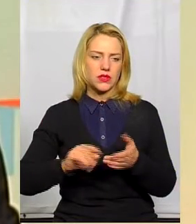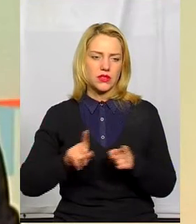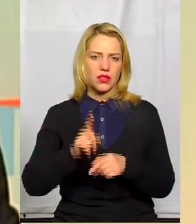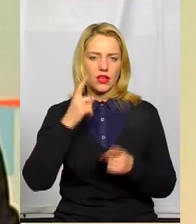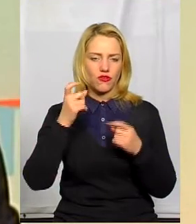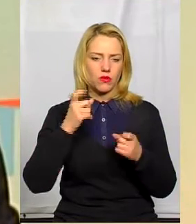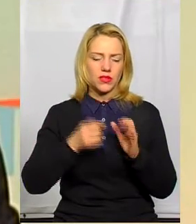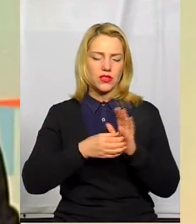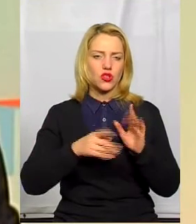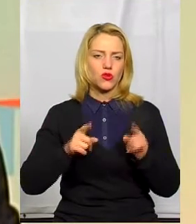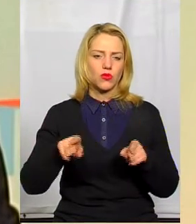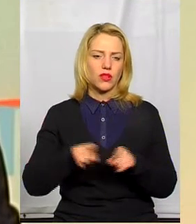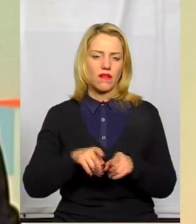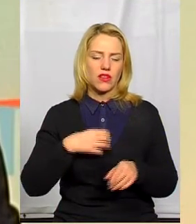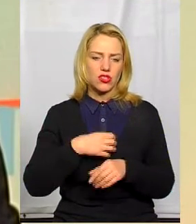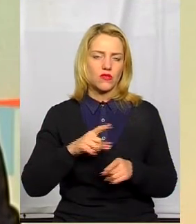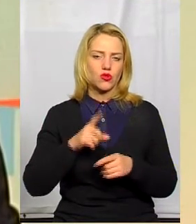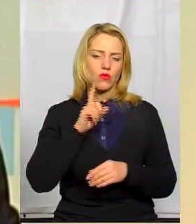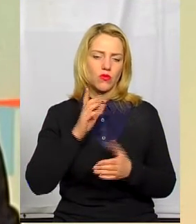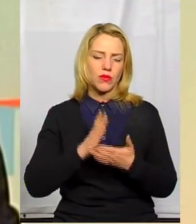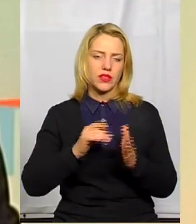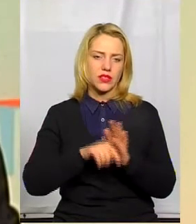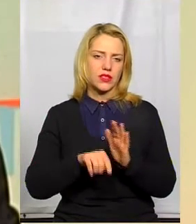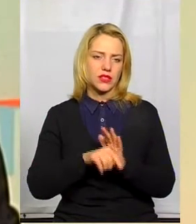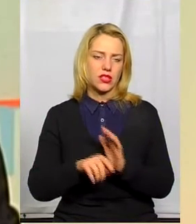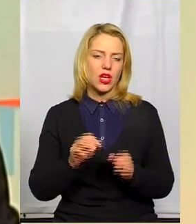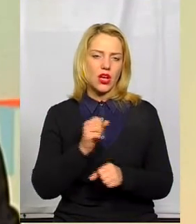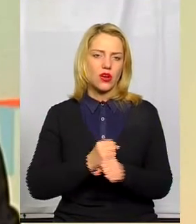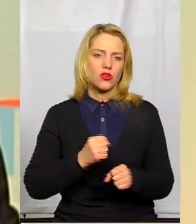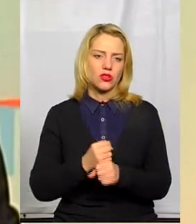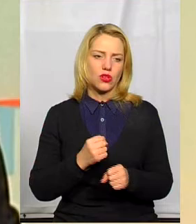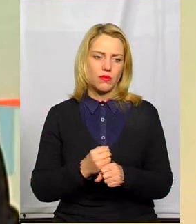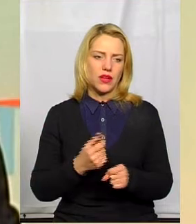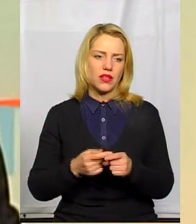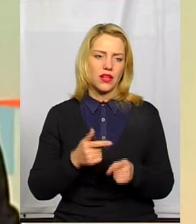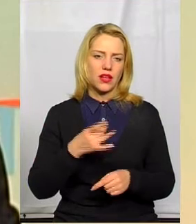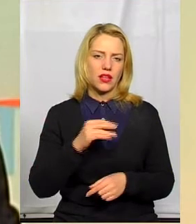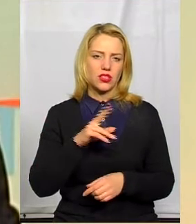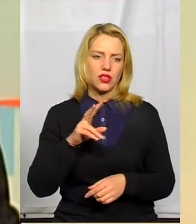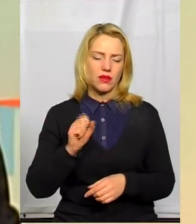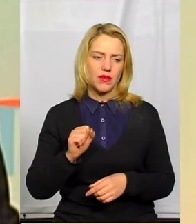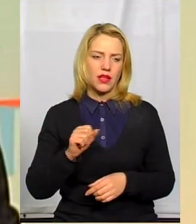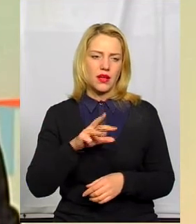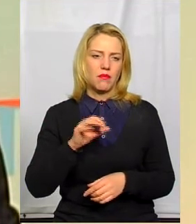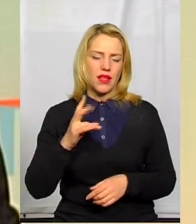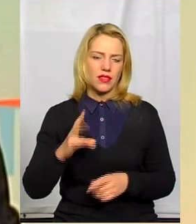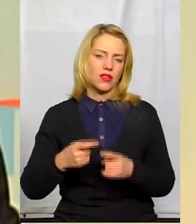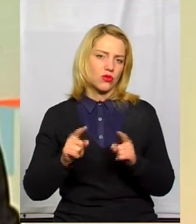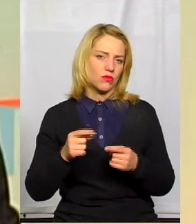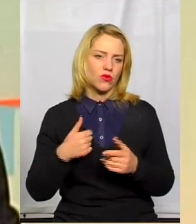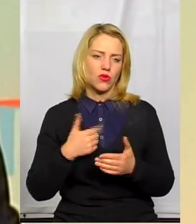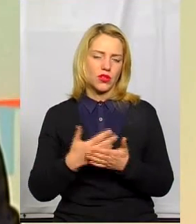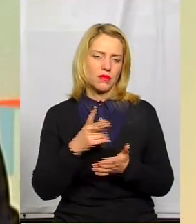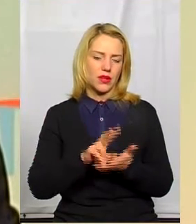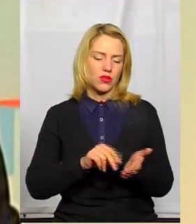інформаційні замітки, чому це важливо, чому голос має значення, розробляли стікер-пак, розробляли гречка-мем, який ось вісьмив її всі ці стереотипи. Тому навіть на